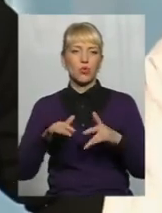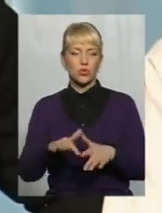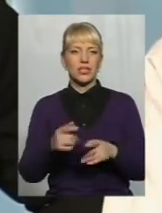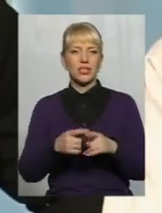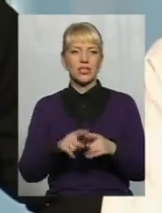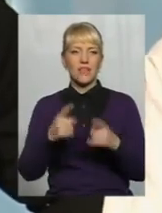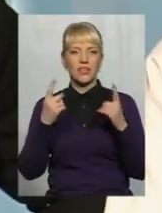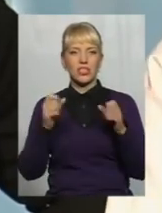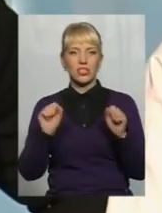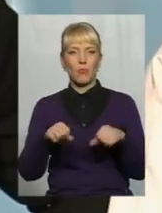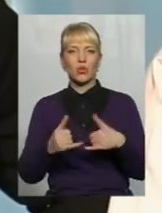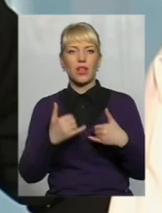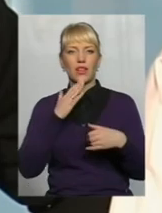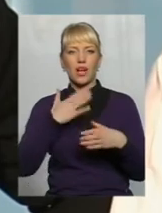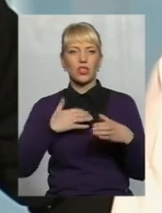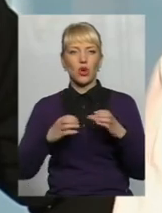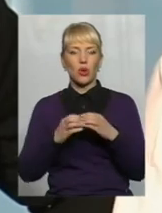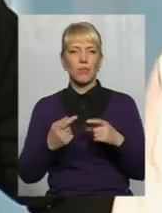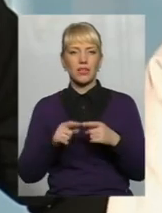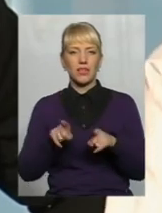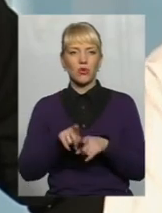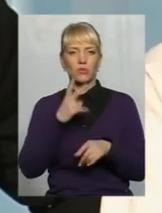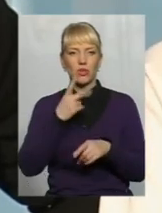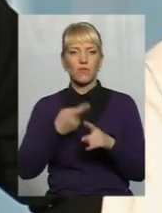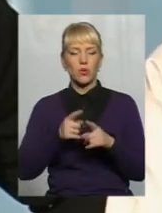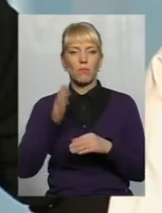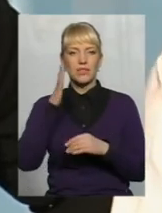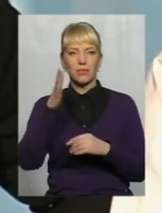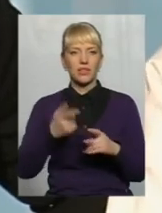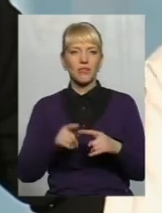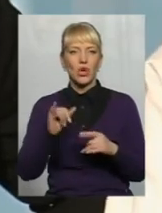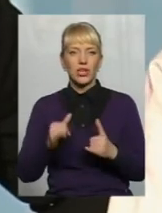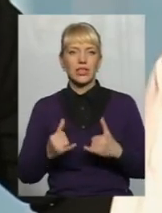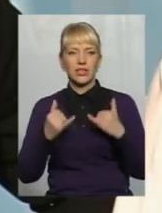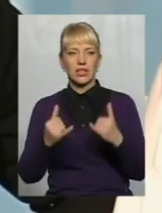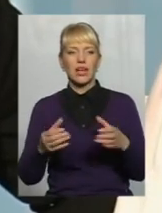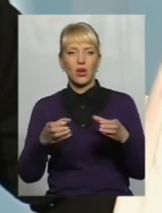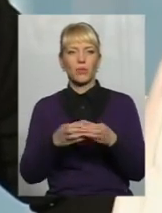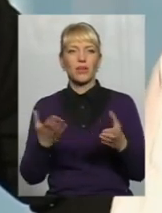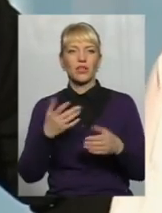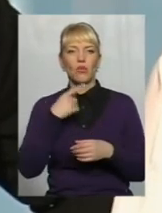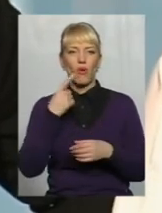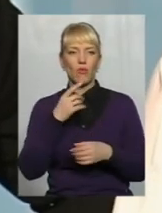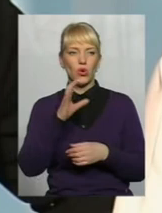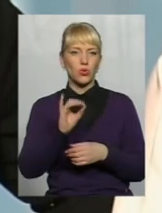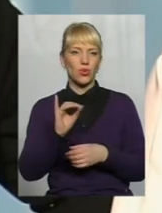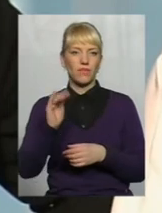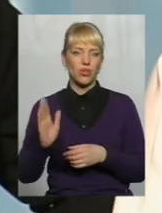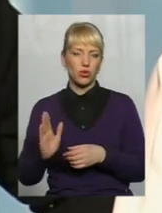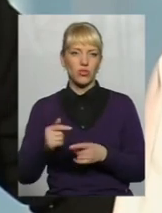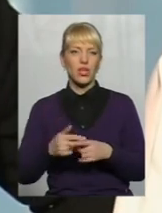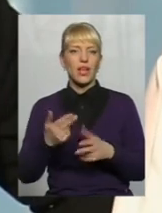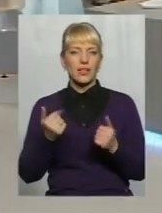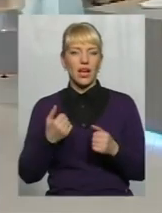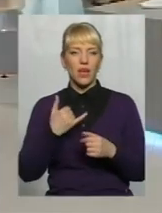величезна можливість для наших громад. Я також бачу в цьому перспективу, в тому числі і для громади, про яку каже Юрій Вікторович. Так, і